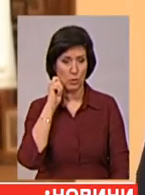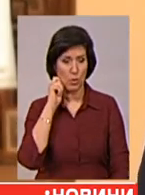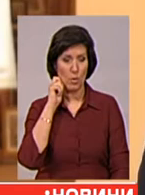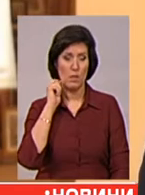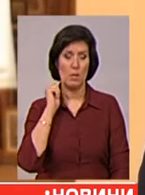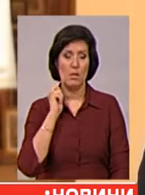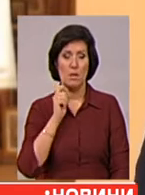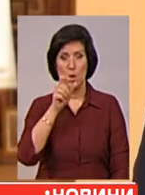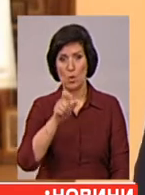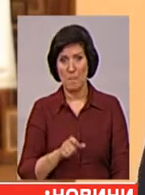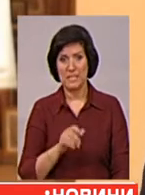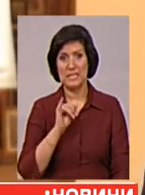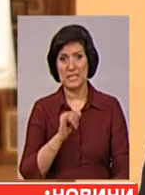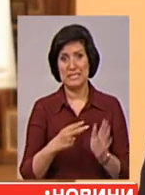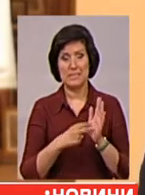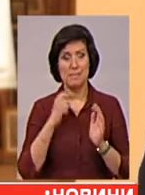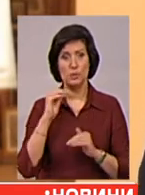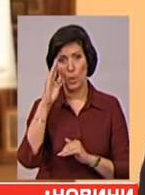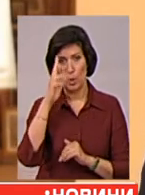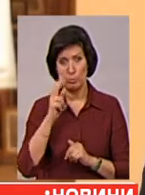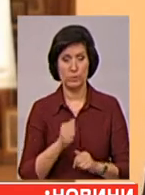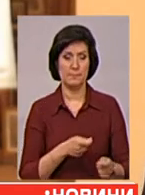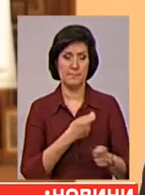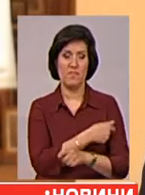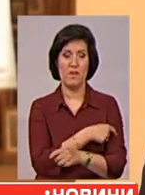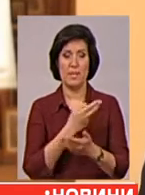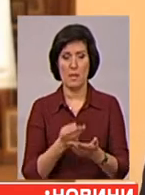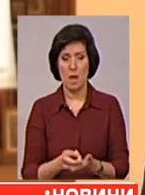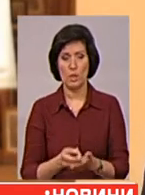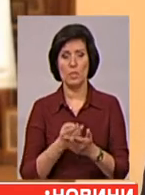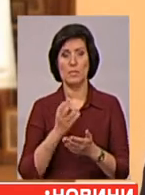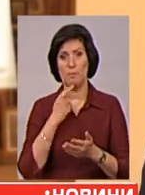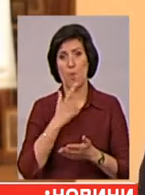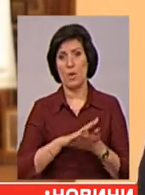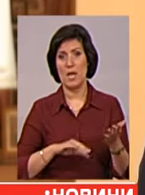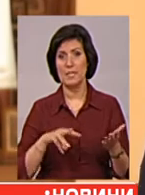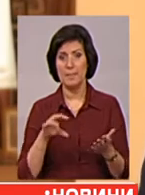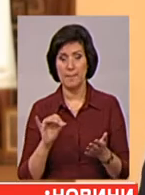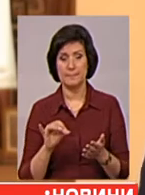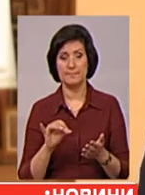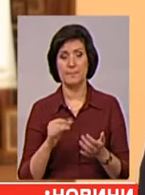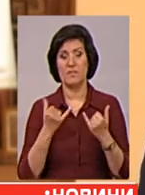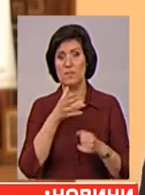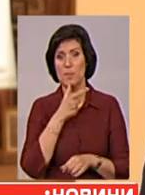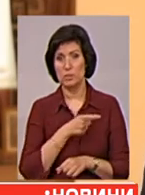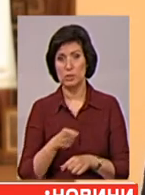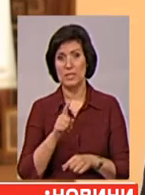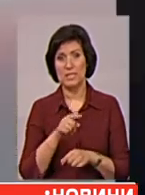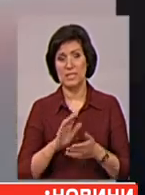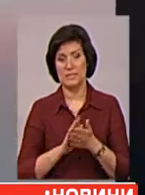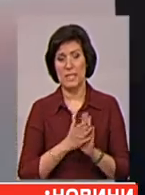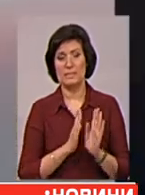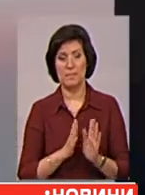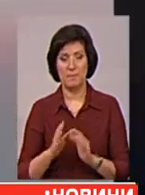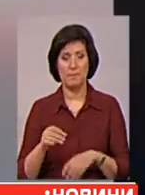громадянина та 7-річного хлопчика доставлено до лікарні з пораненнями. В теперішній час їх стан